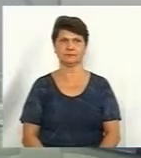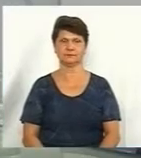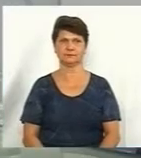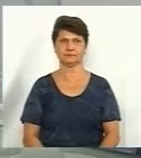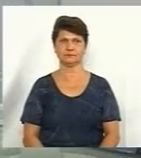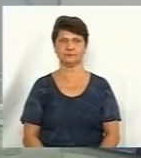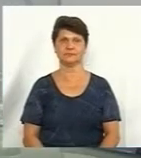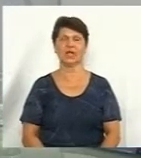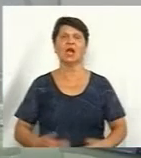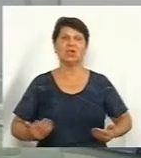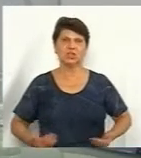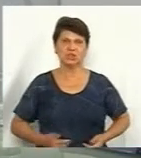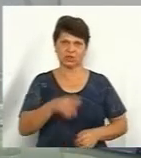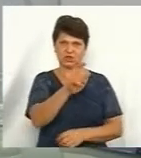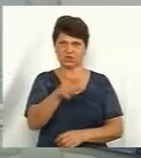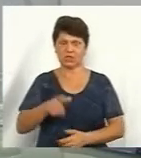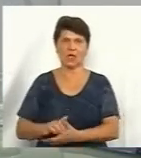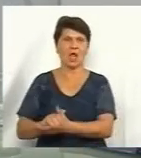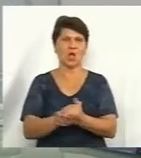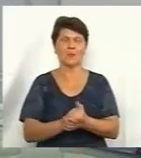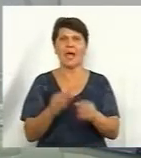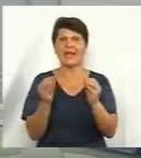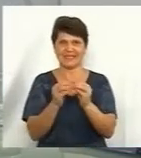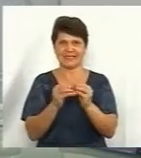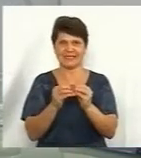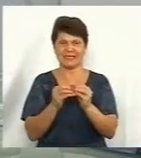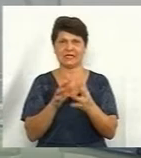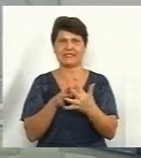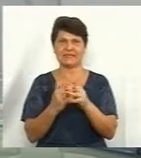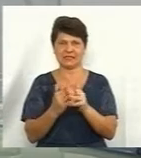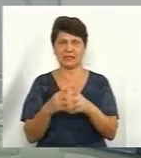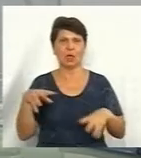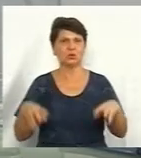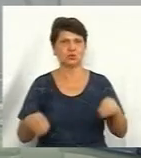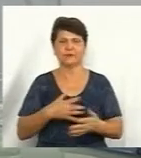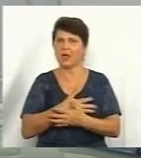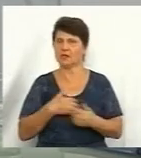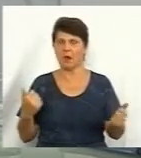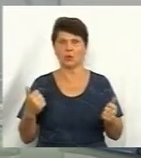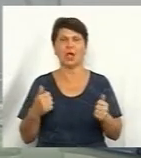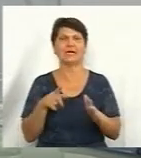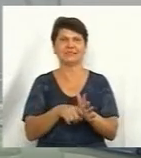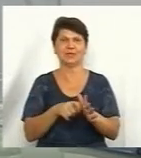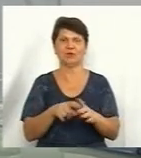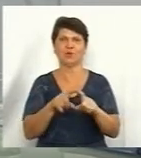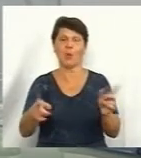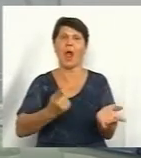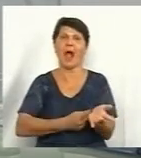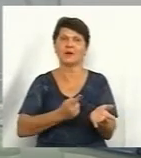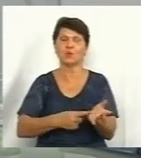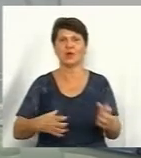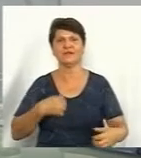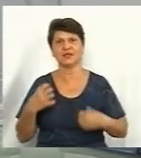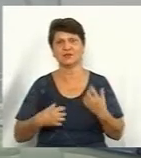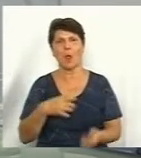Андрію, жителі громад 10 сіл Жмеринського району не хочуть сусідства із сміттєвим комплексом, аргументують, що хвилюються